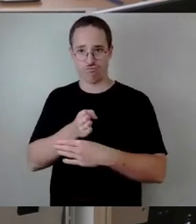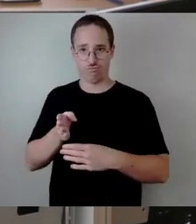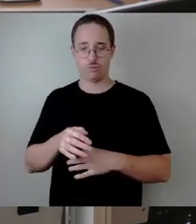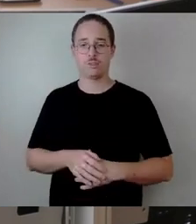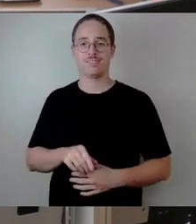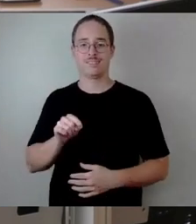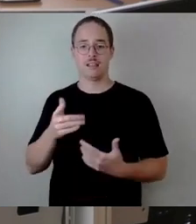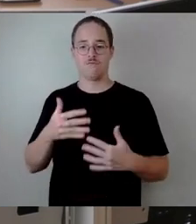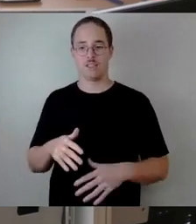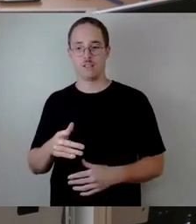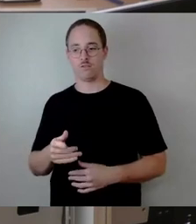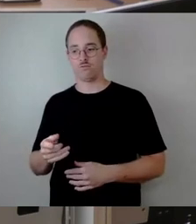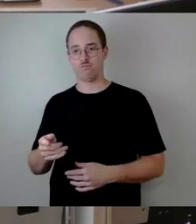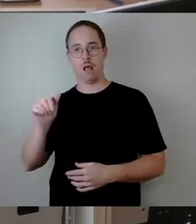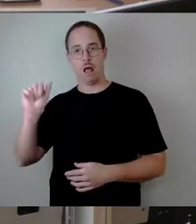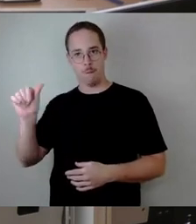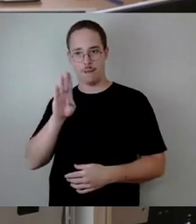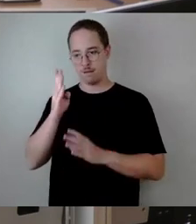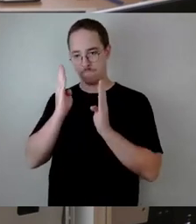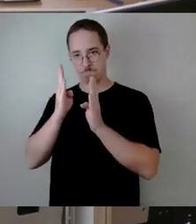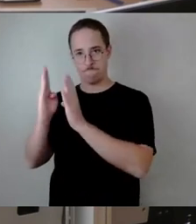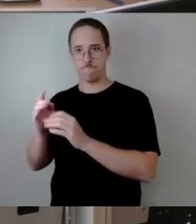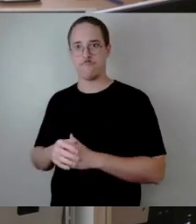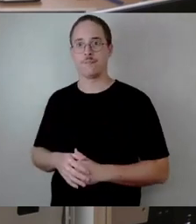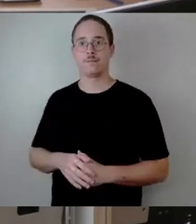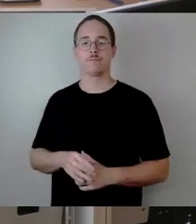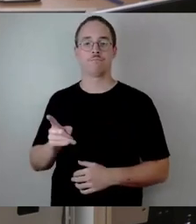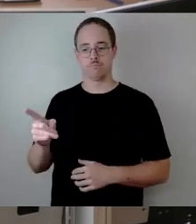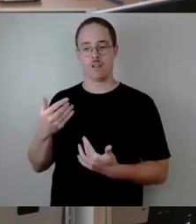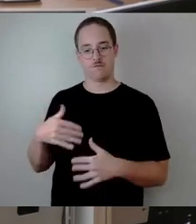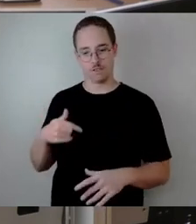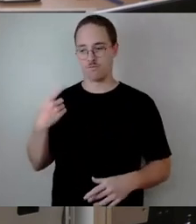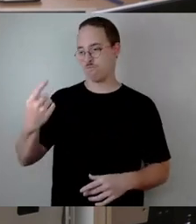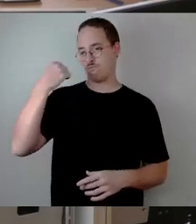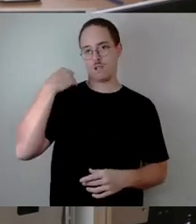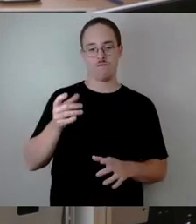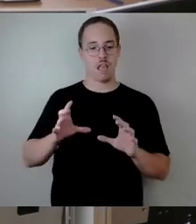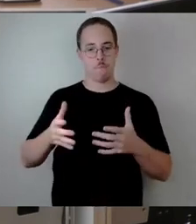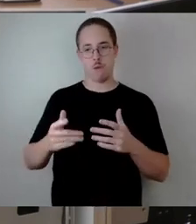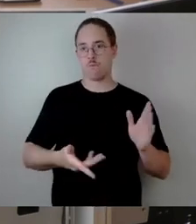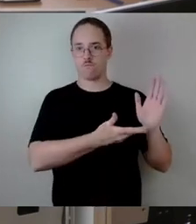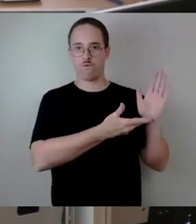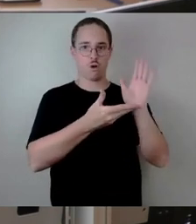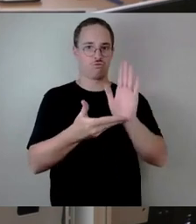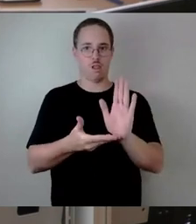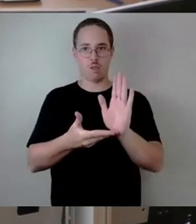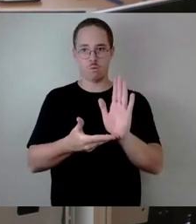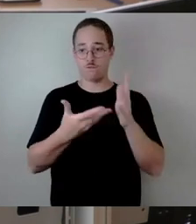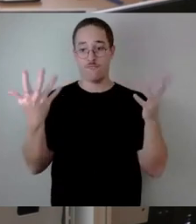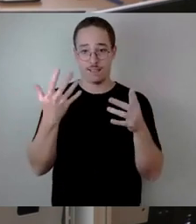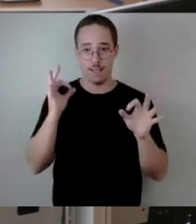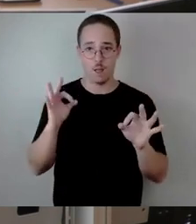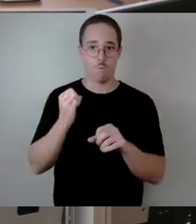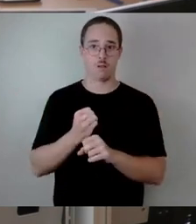Gremien vorgestellt mit unseren Vorlagen, was wir vorhaben. Wir haben im Vorfeld die